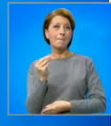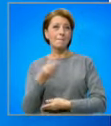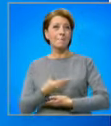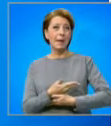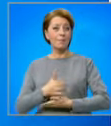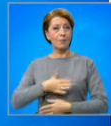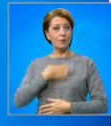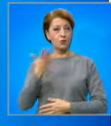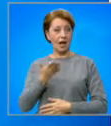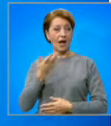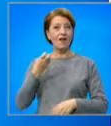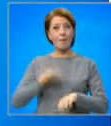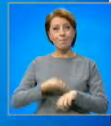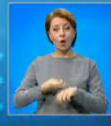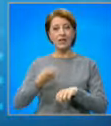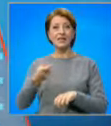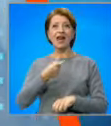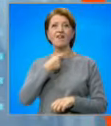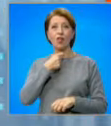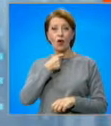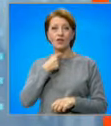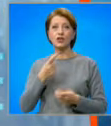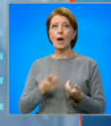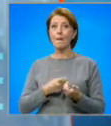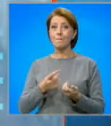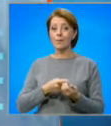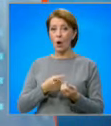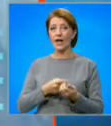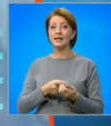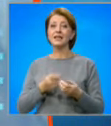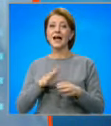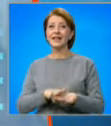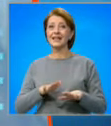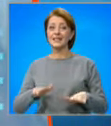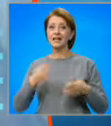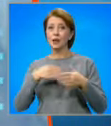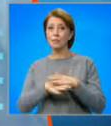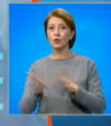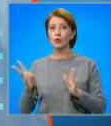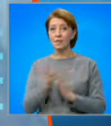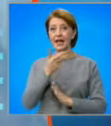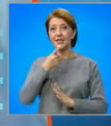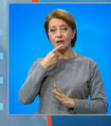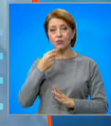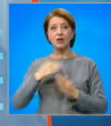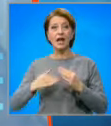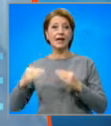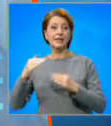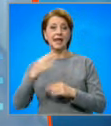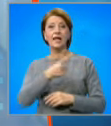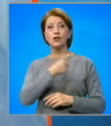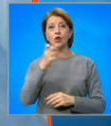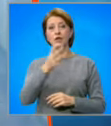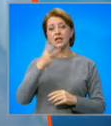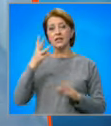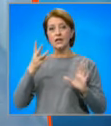в болницата Фловеч. Броят на заразените непълнолетни расте. 138 са общо починалите само за последното